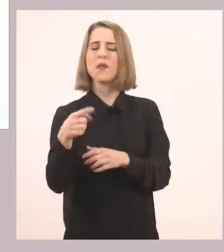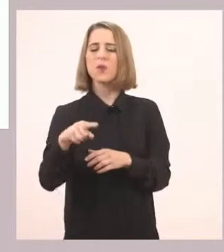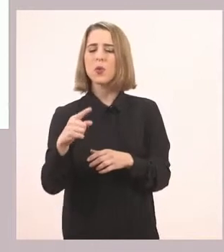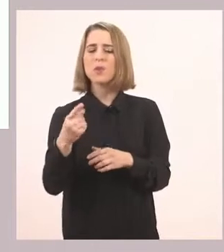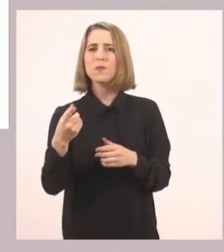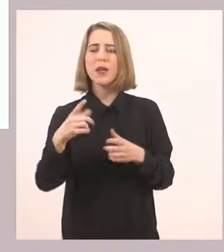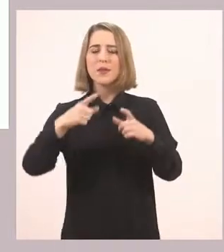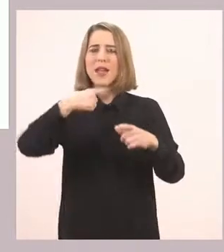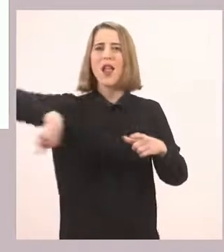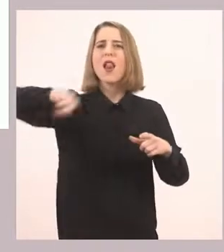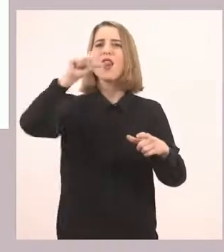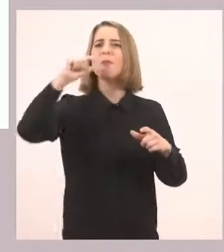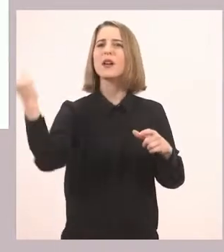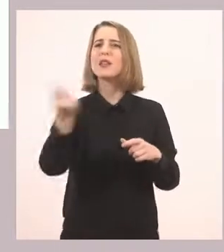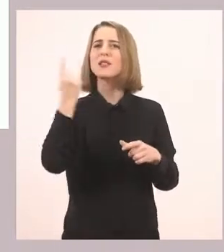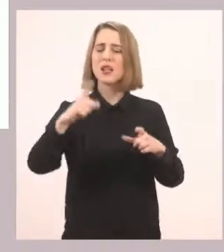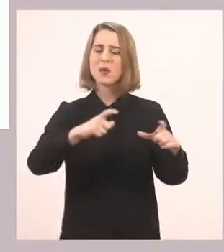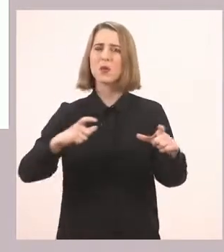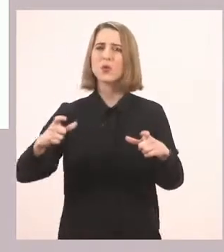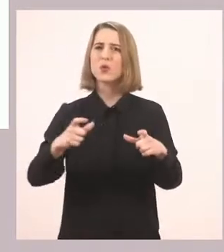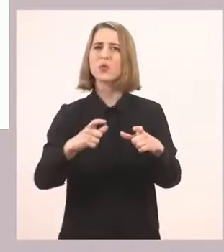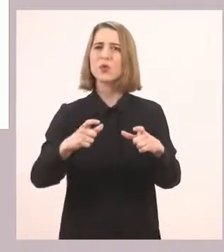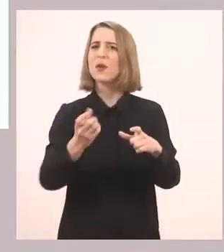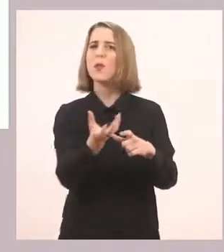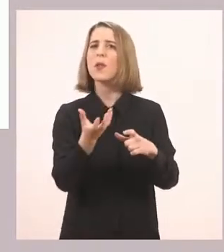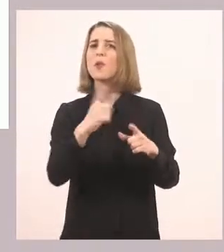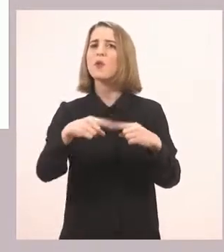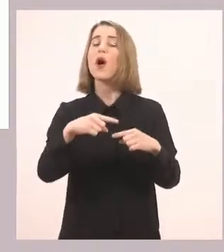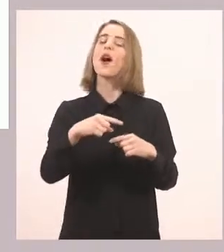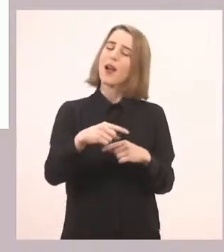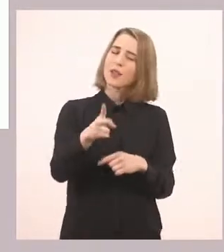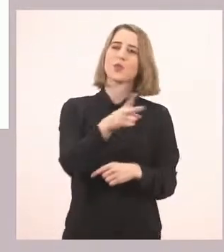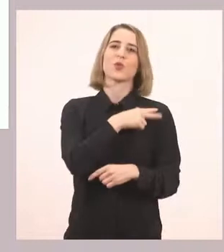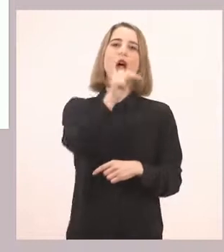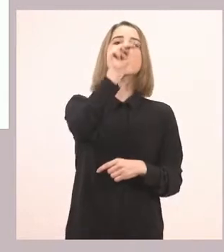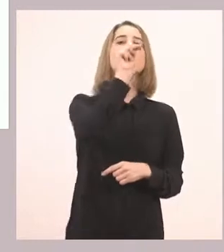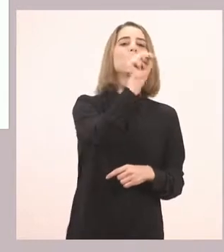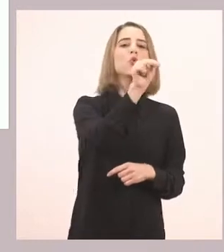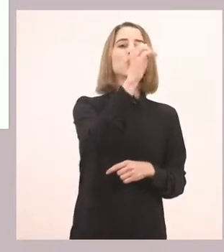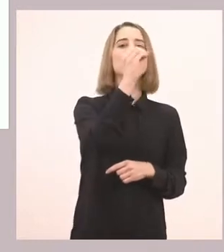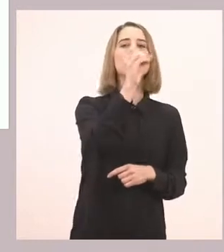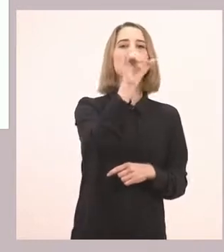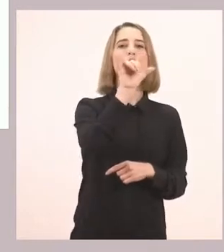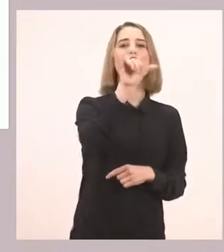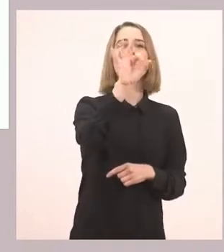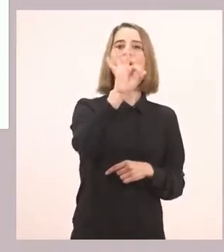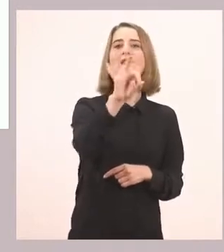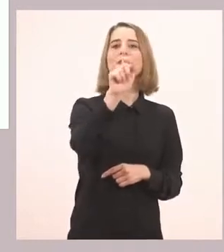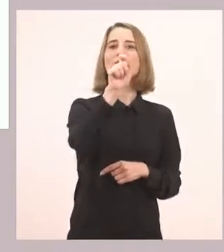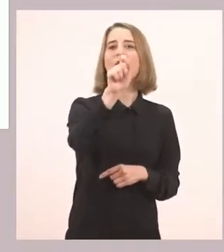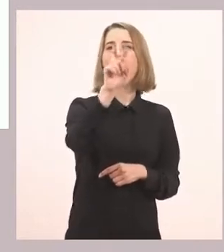βλέπουμε στις λίμνες. Είναι νούφαρο. Πολύ ωραία. Τι ακούω πρώτα, για να το πω